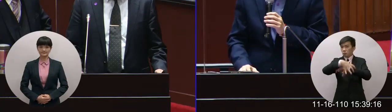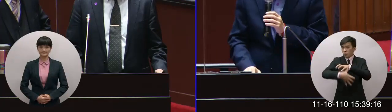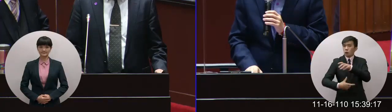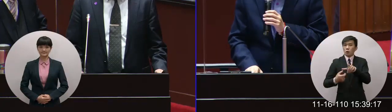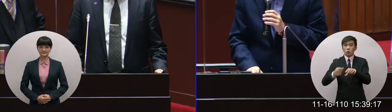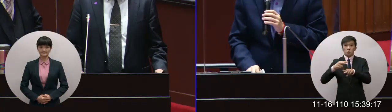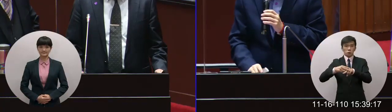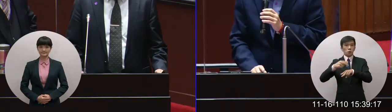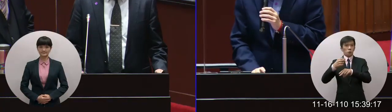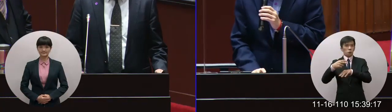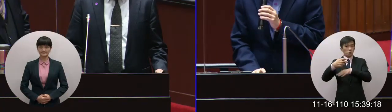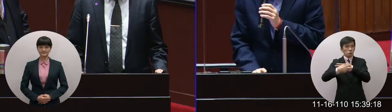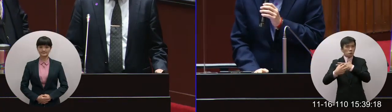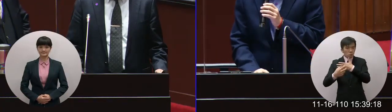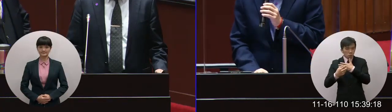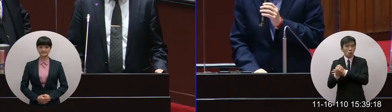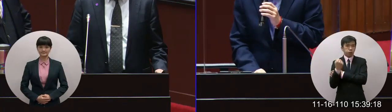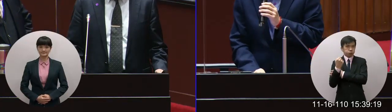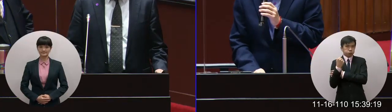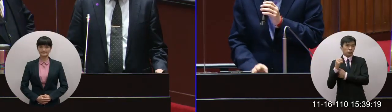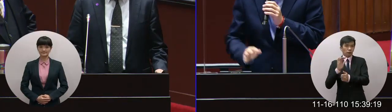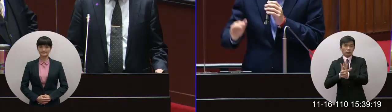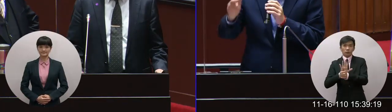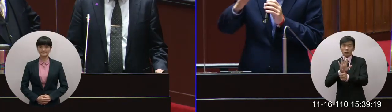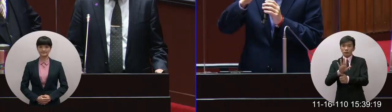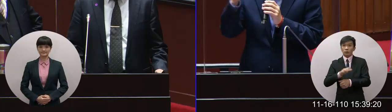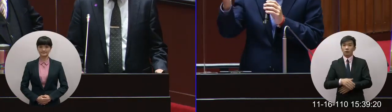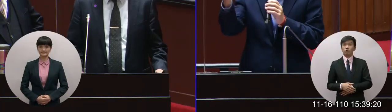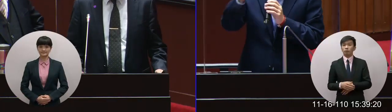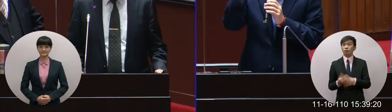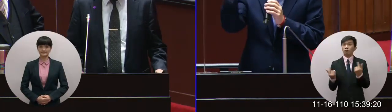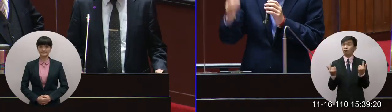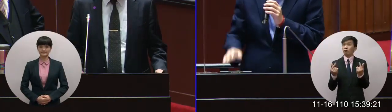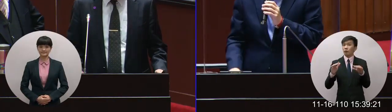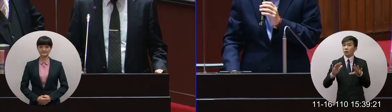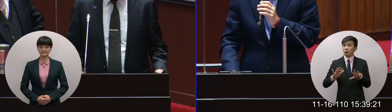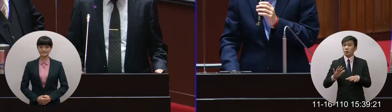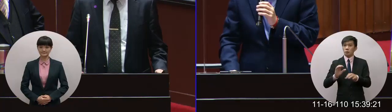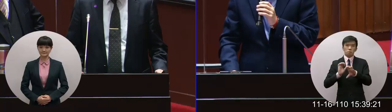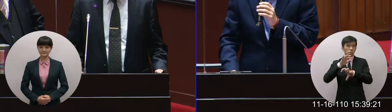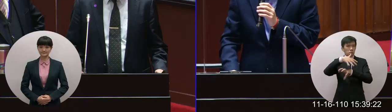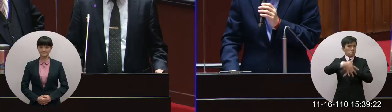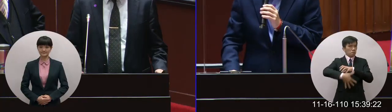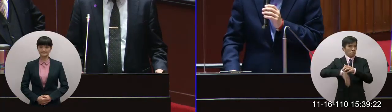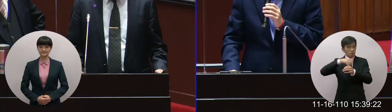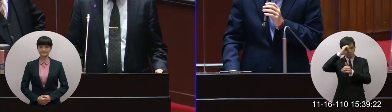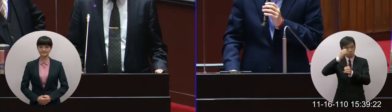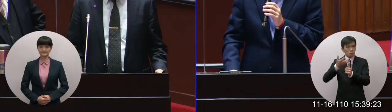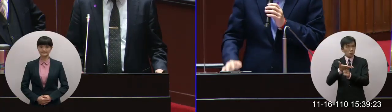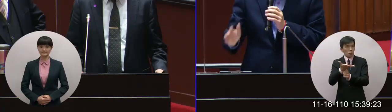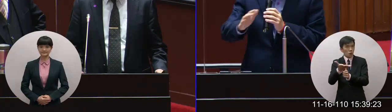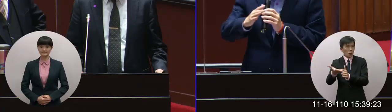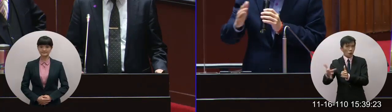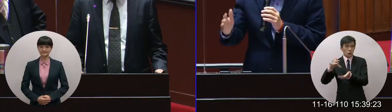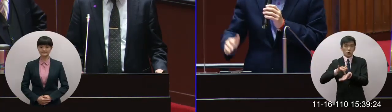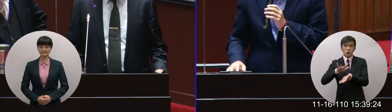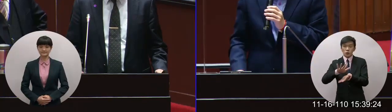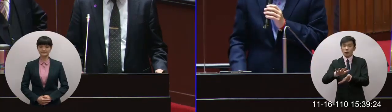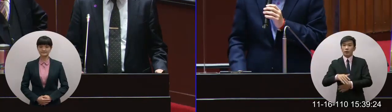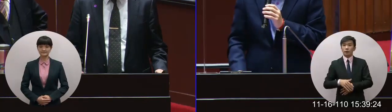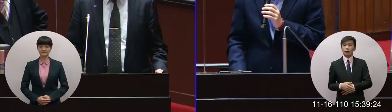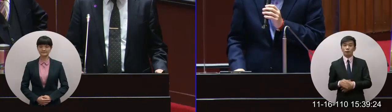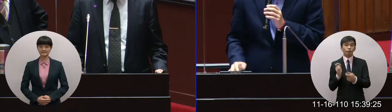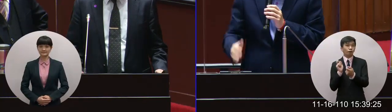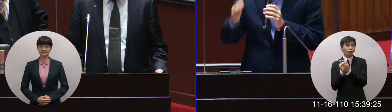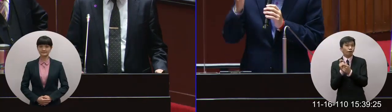出努力我想請問一下像尤其像這樣流行病全世界的這樣一個病毒這兩年